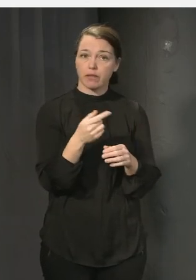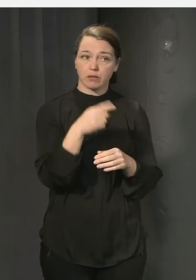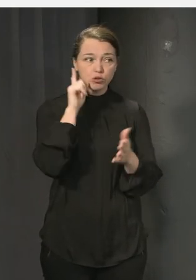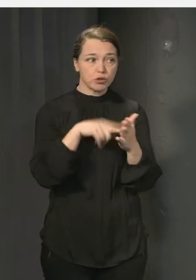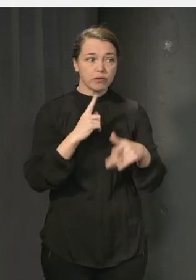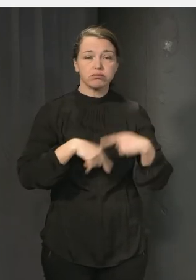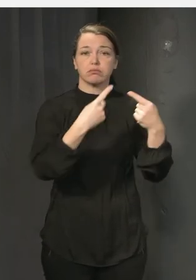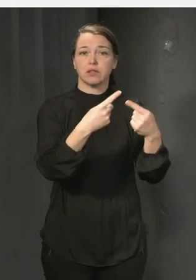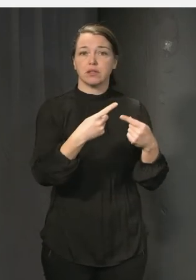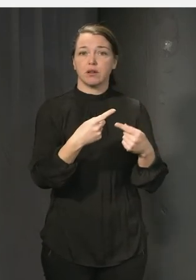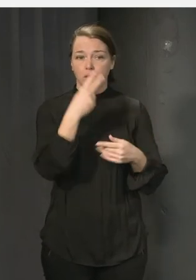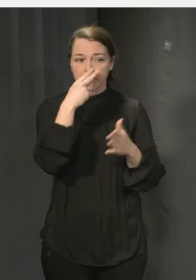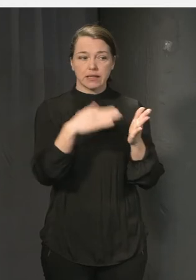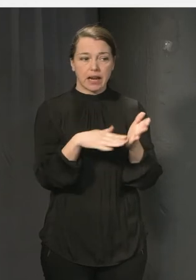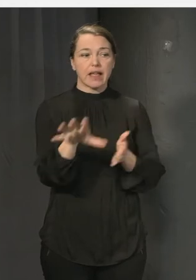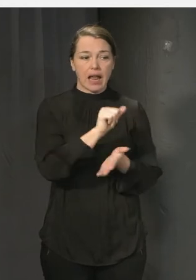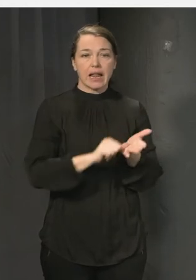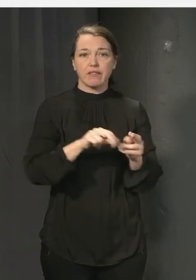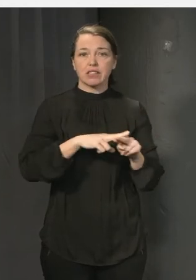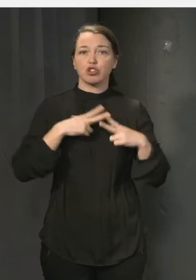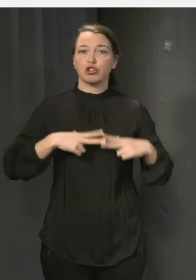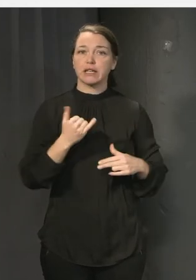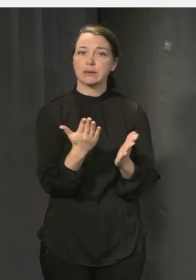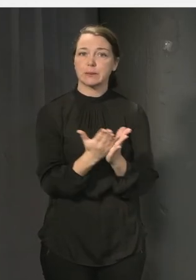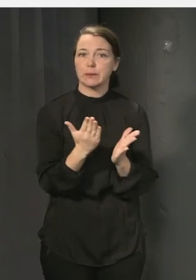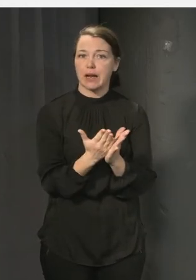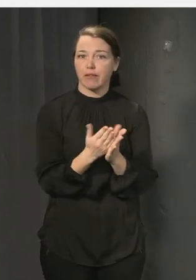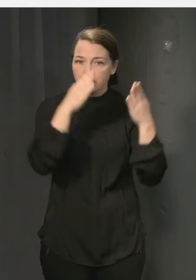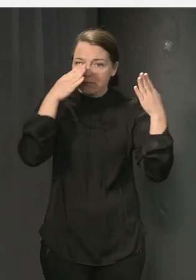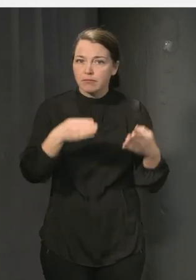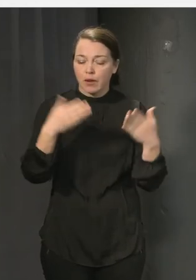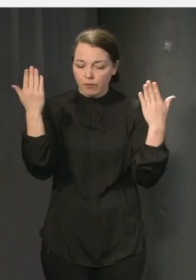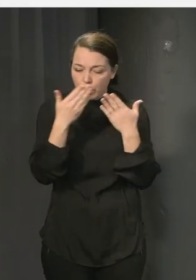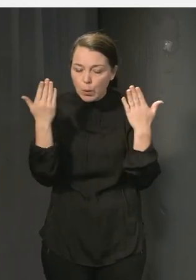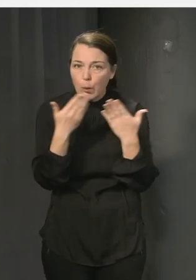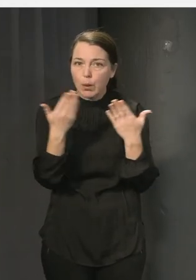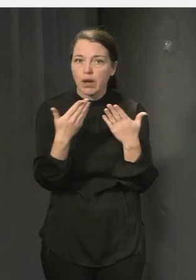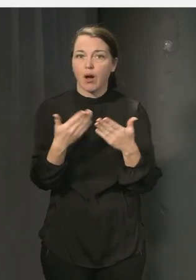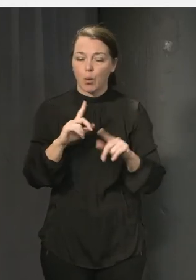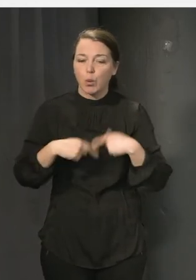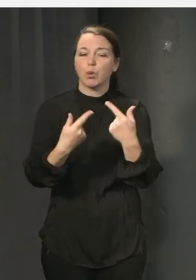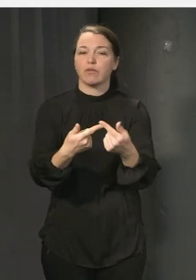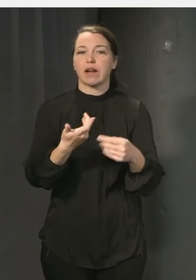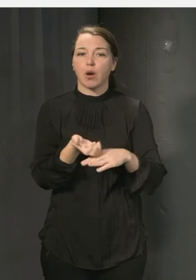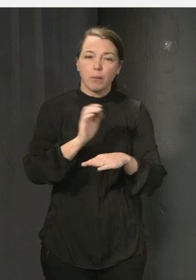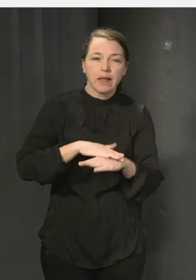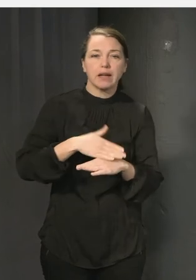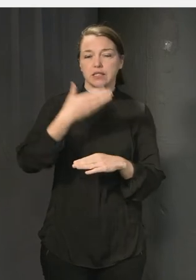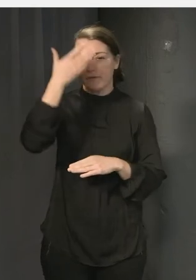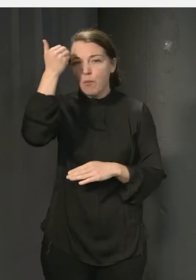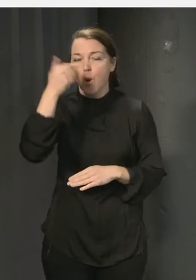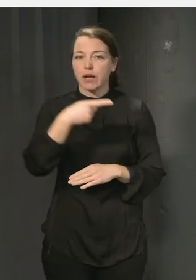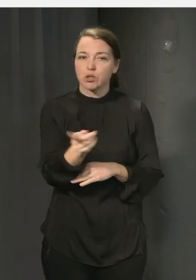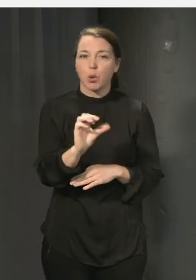vara i skola där de kan känna sig trygga, kunna ägna sig åt skolarbetet, utveckla de där förmågorna, kompetenserna som de behöver